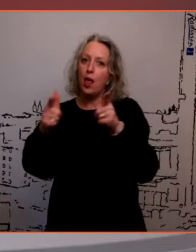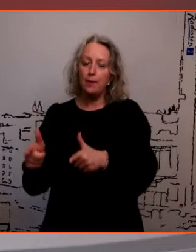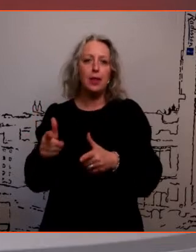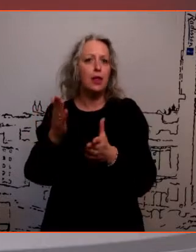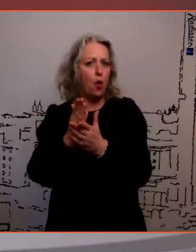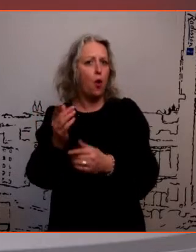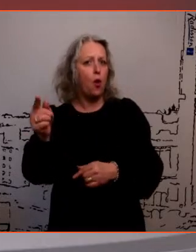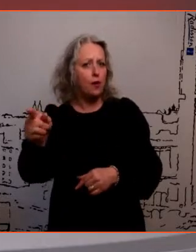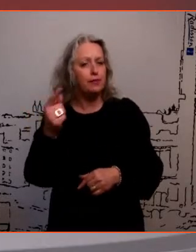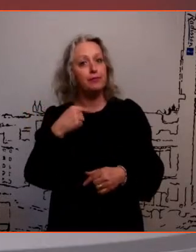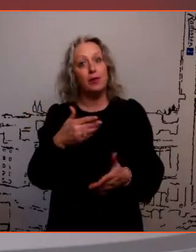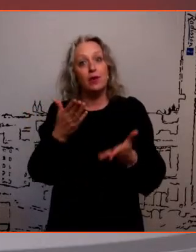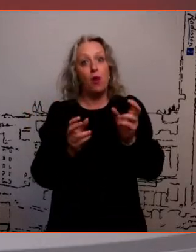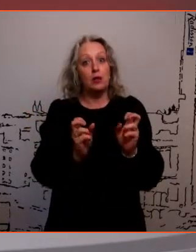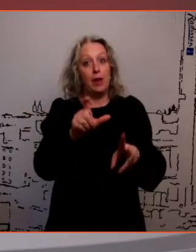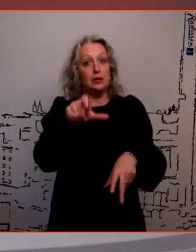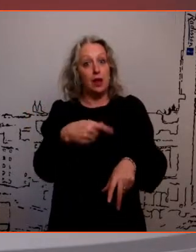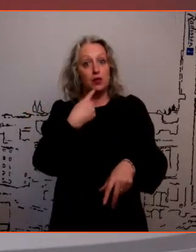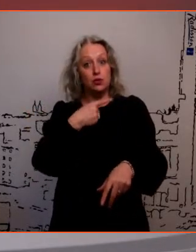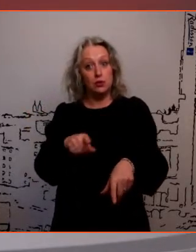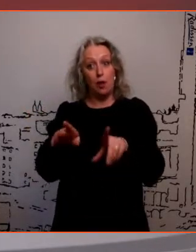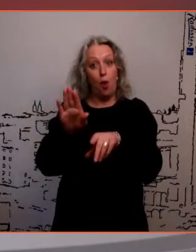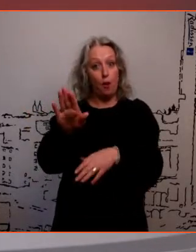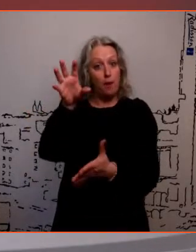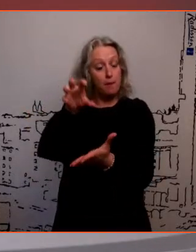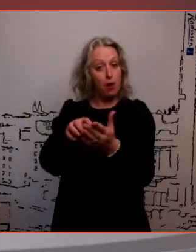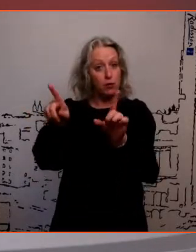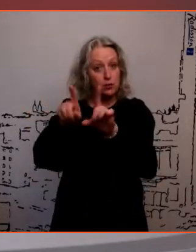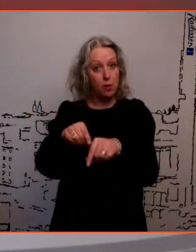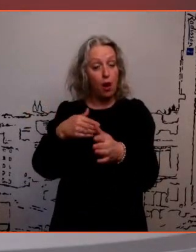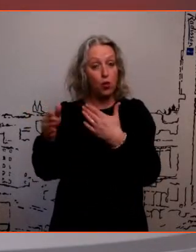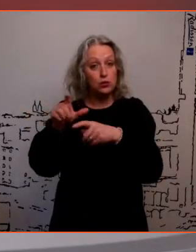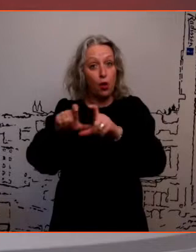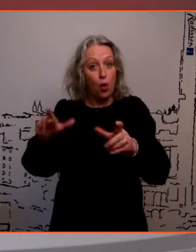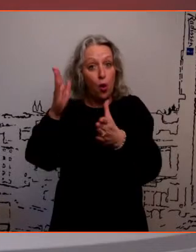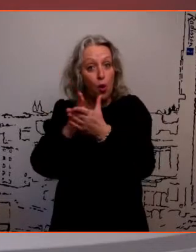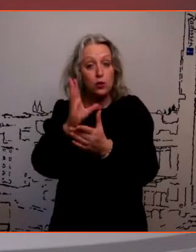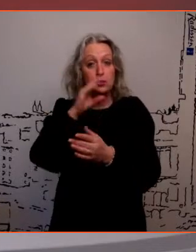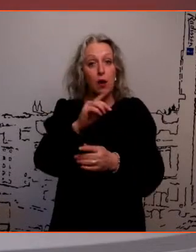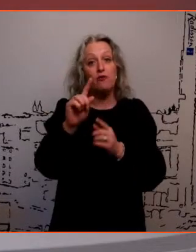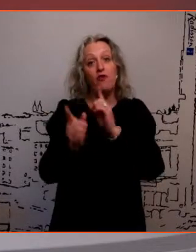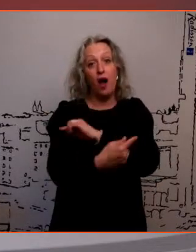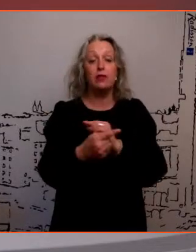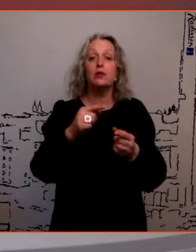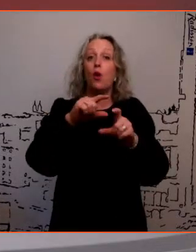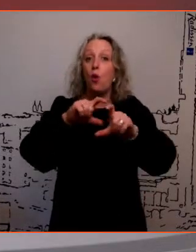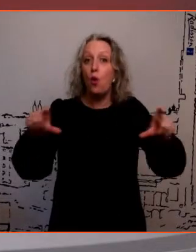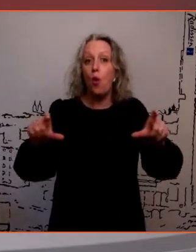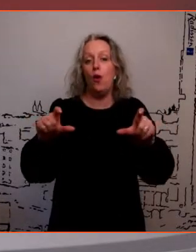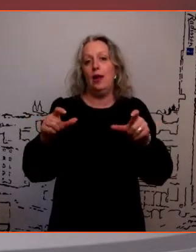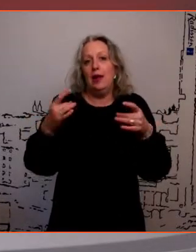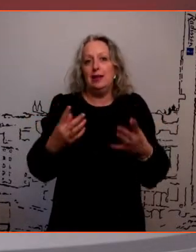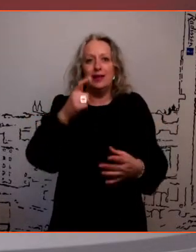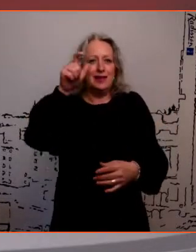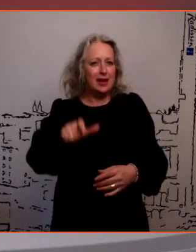ütleb, et aga teie maakonnas kuhude koolid on sarnane kutsekool, kus on sama eriala, te ütle minne sinna üle. Et me inimestena lihtsalt ei tule